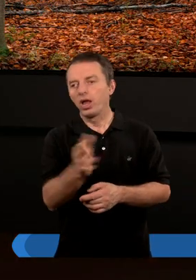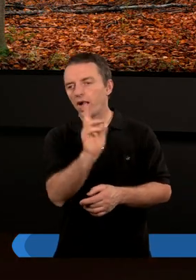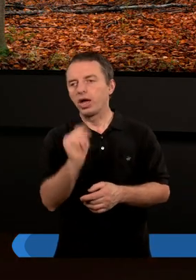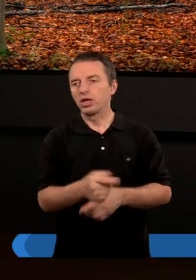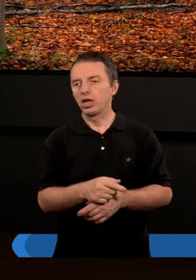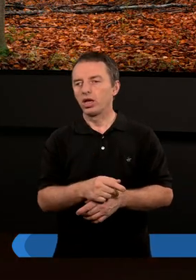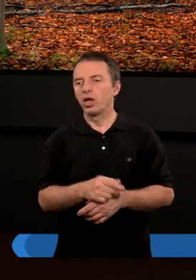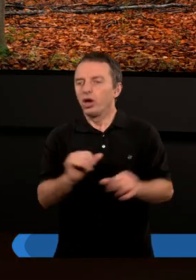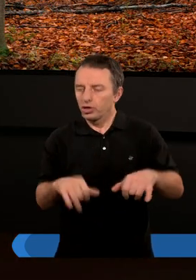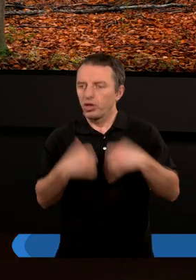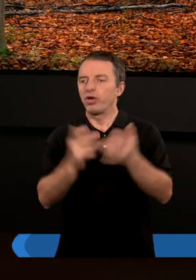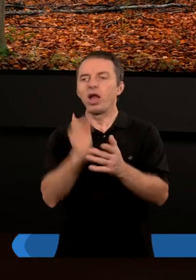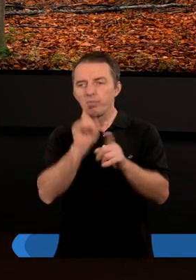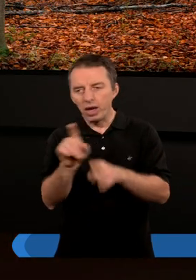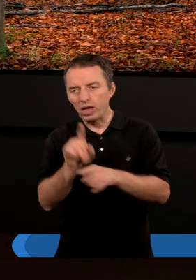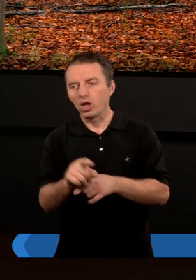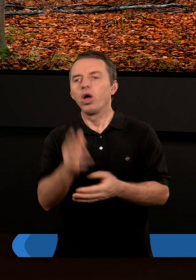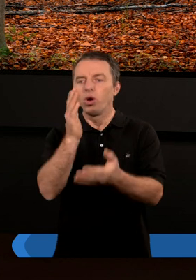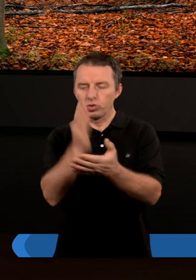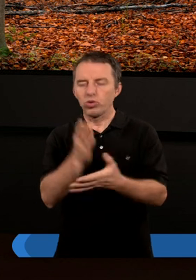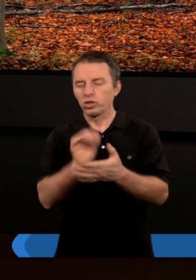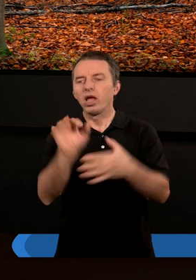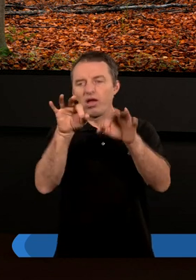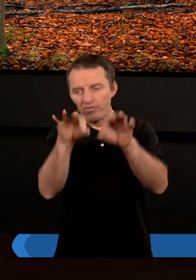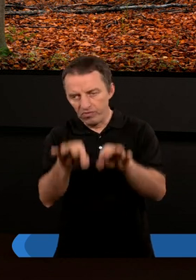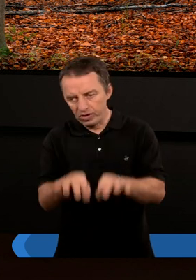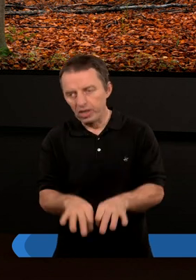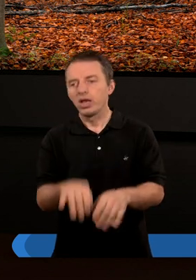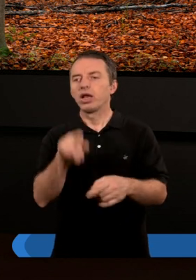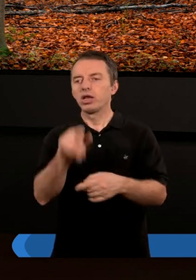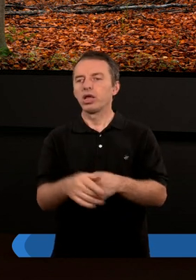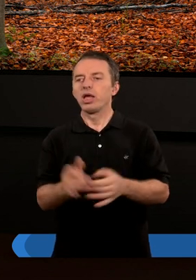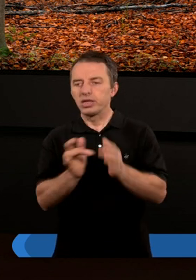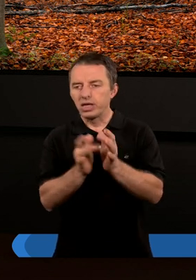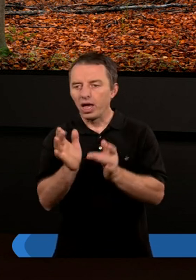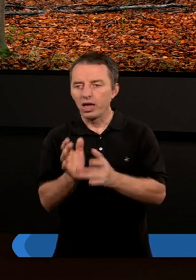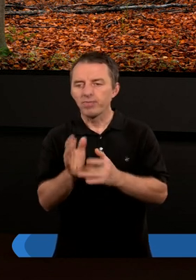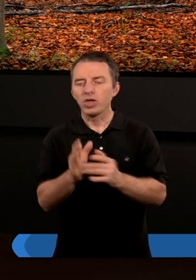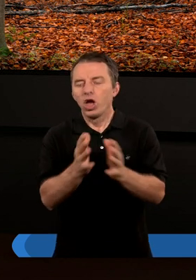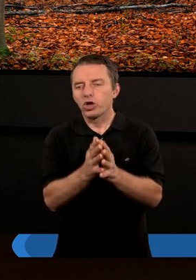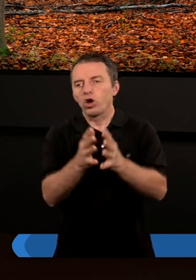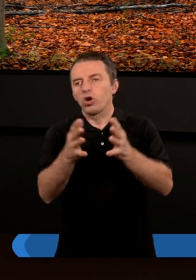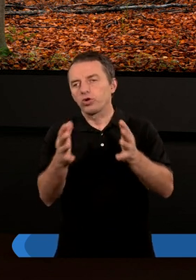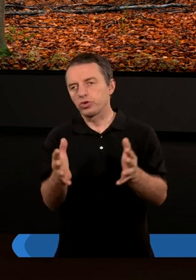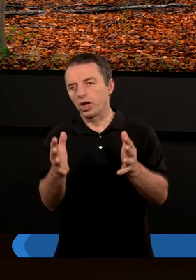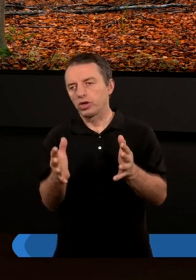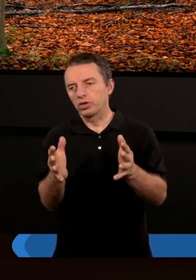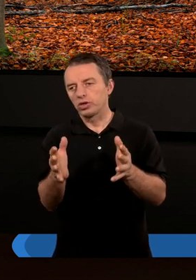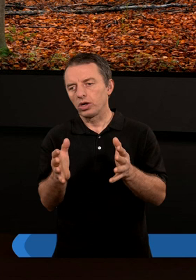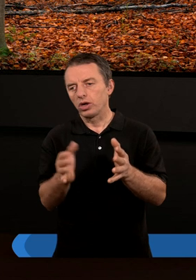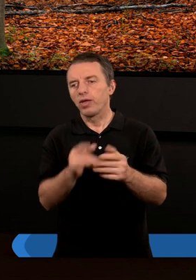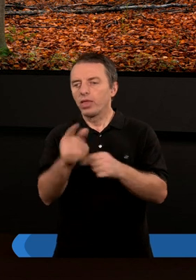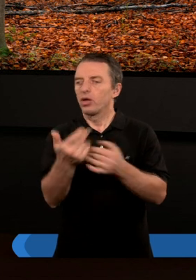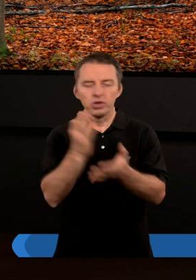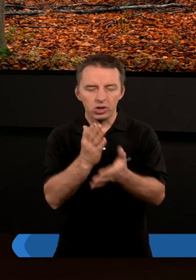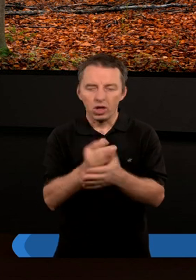wam powiadam, każdy, kto się gniewa na swego brata, już jest winien jakiegoś tam przewinienia. I Jezus jakby rozszerza to pojęcie